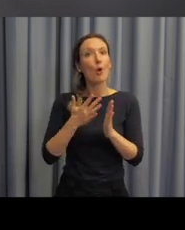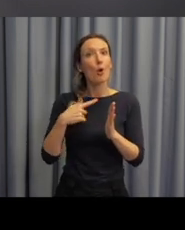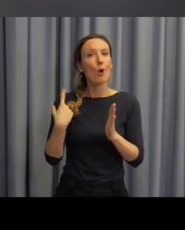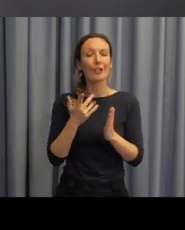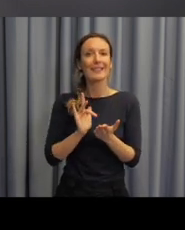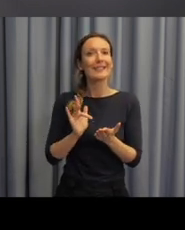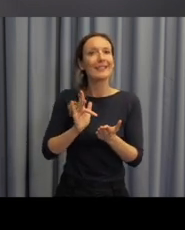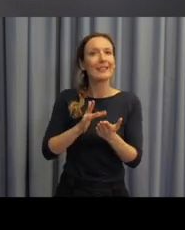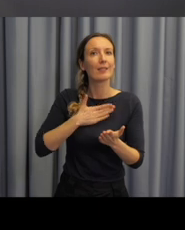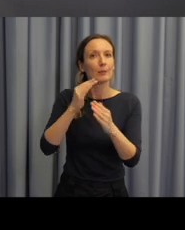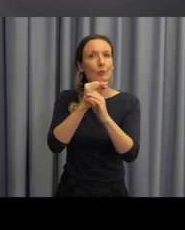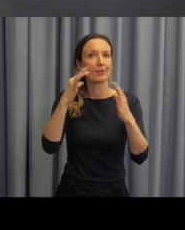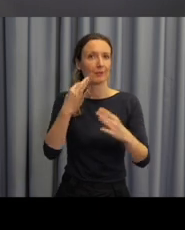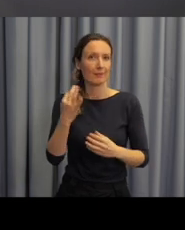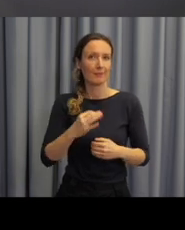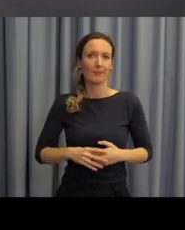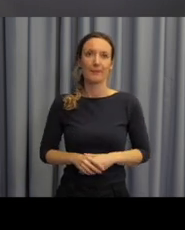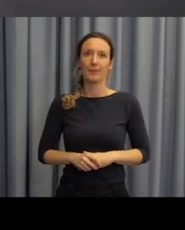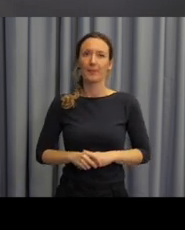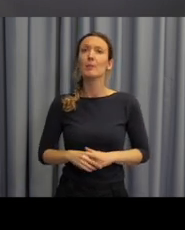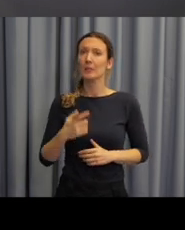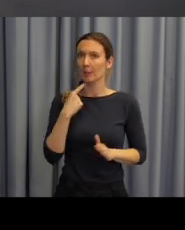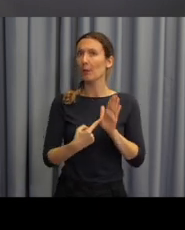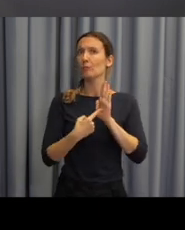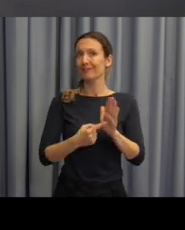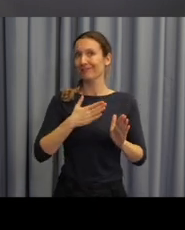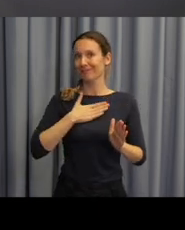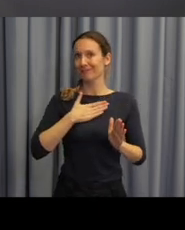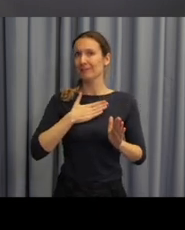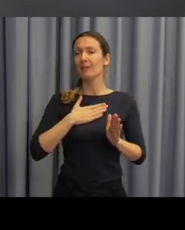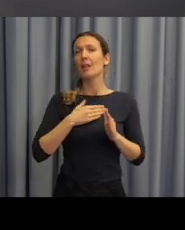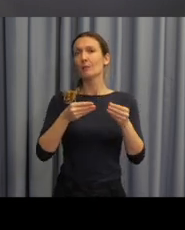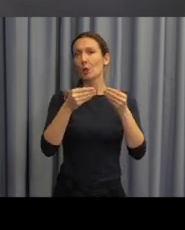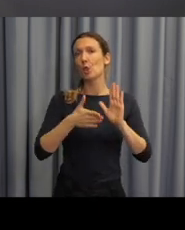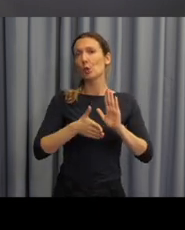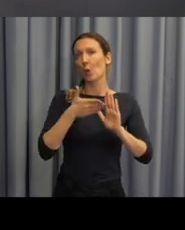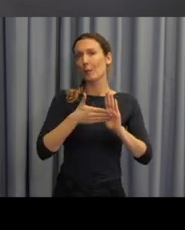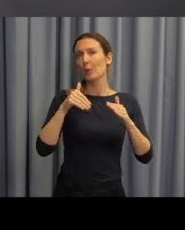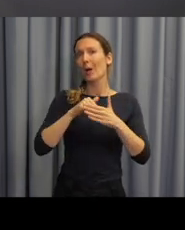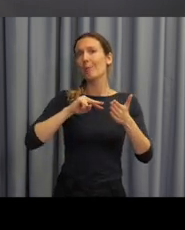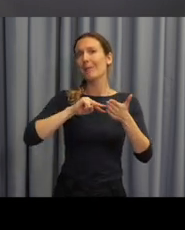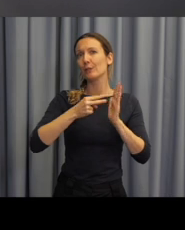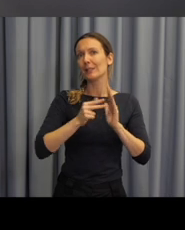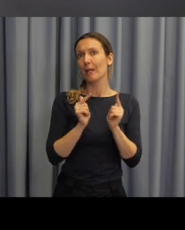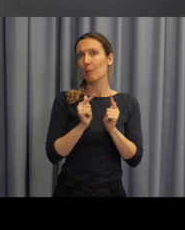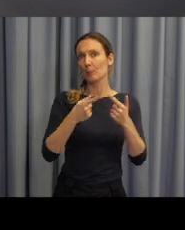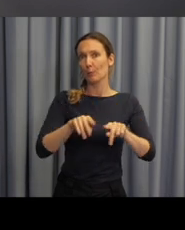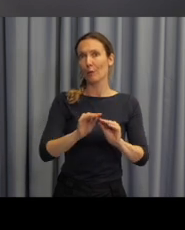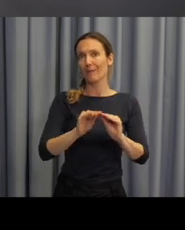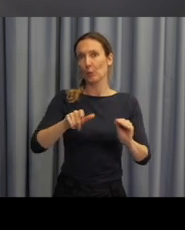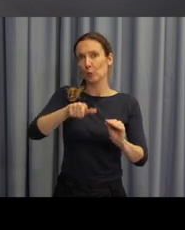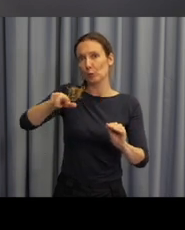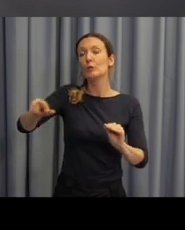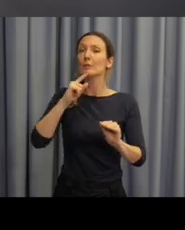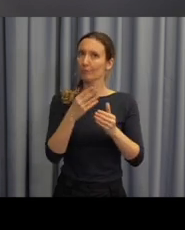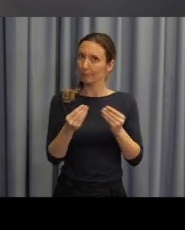Tím hlavním cílem našeho webináře je představit obsah metodické podpory tak, jak už jsem o ní hovořila. Samozřejmě, že je